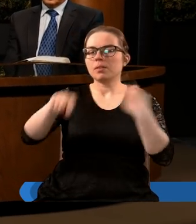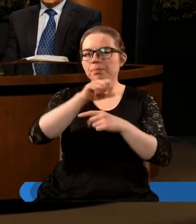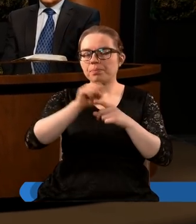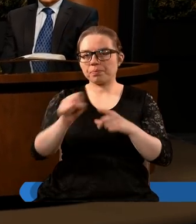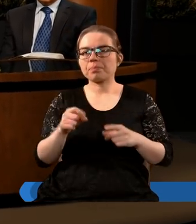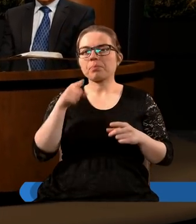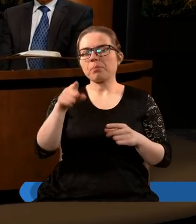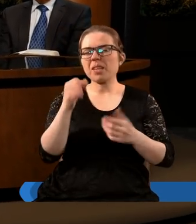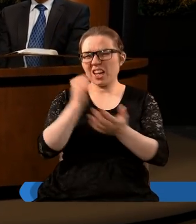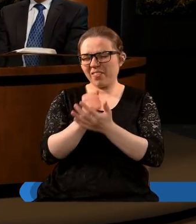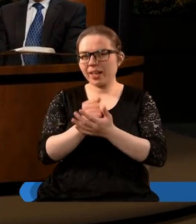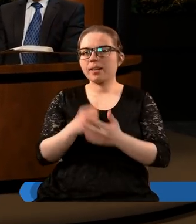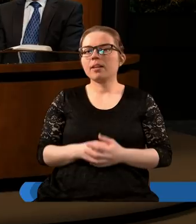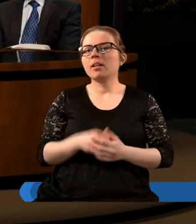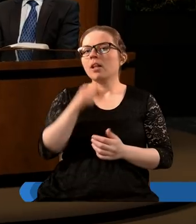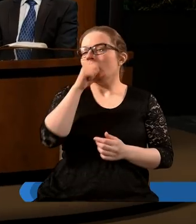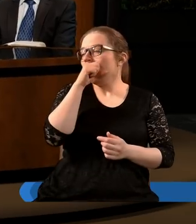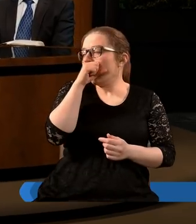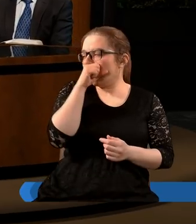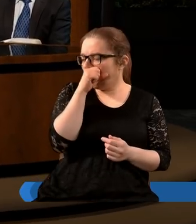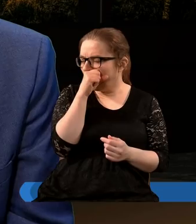się sympatii takie wydaje się nagłe tak